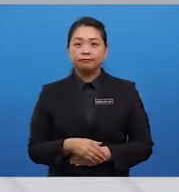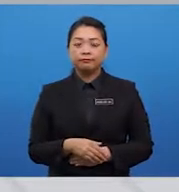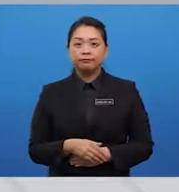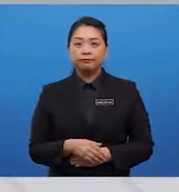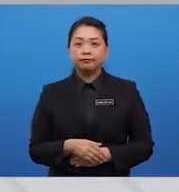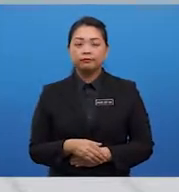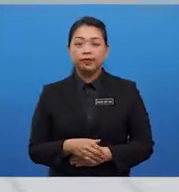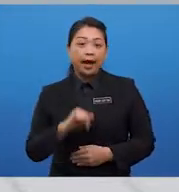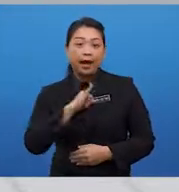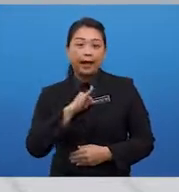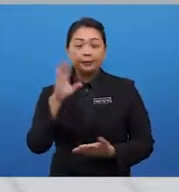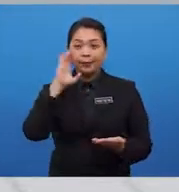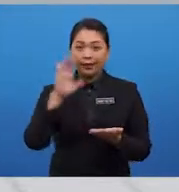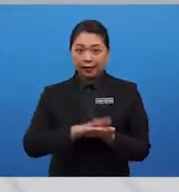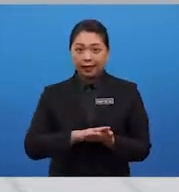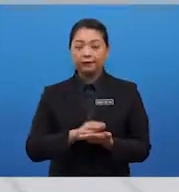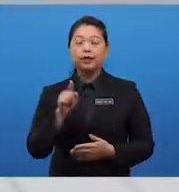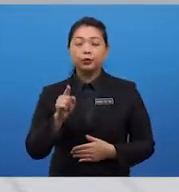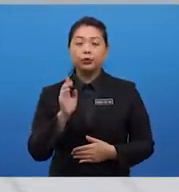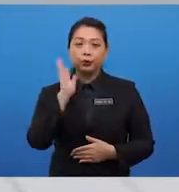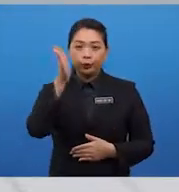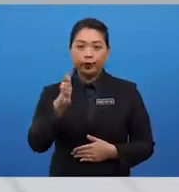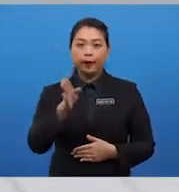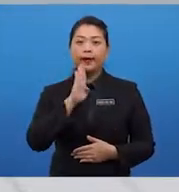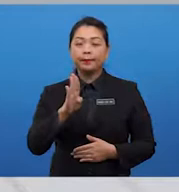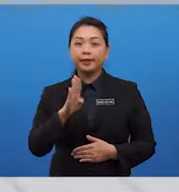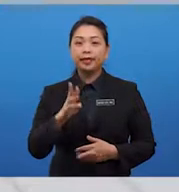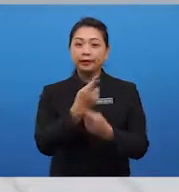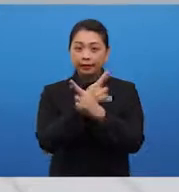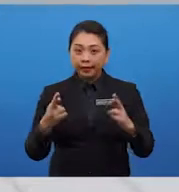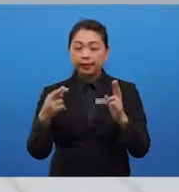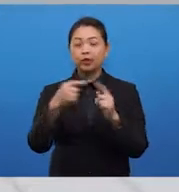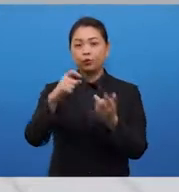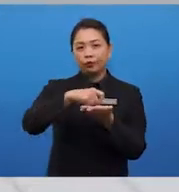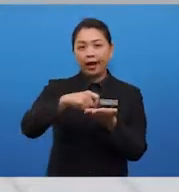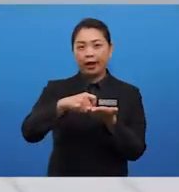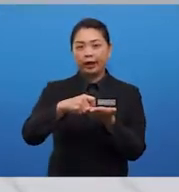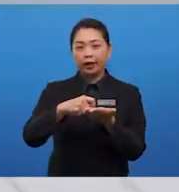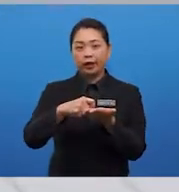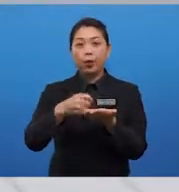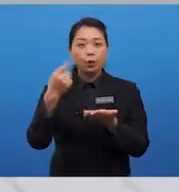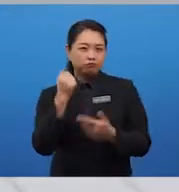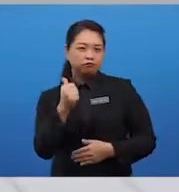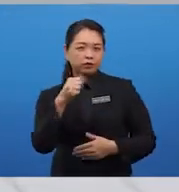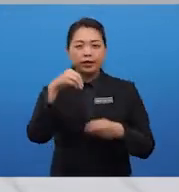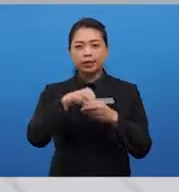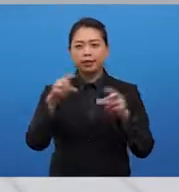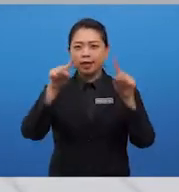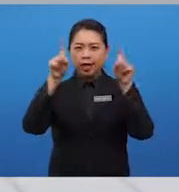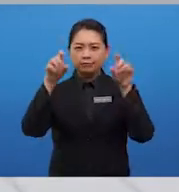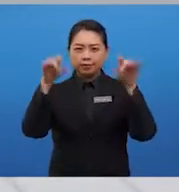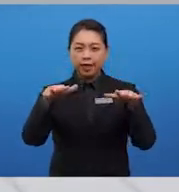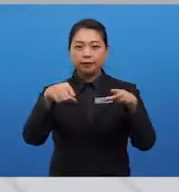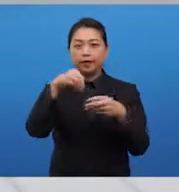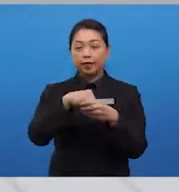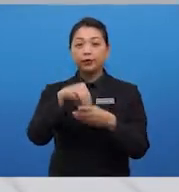saya percaya anda akan bersedia untuk menulis dengan baik dalam tulisan. Dalam penerbangan mued,